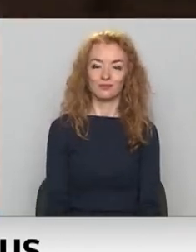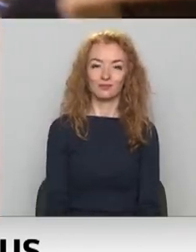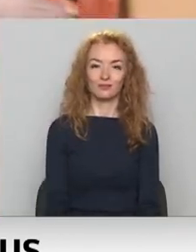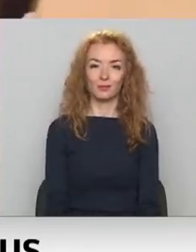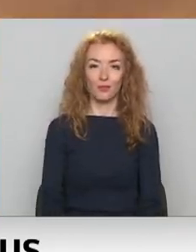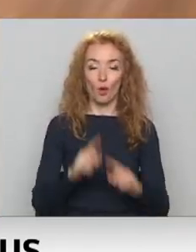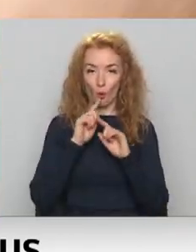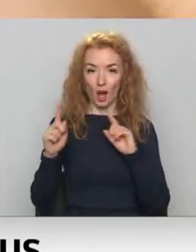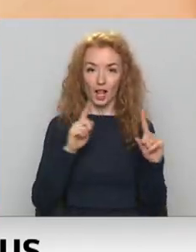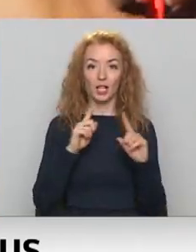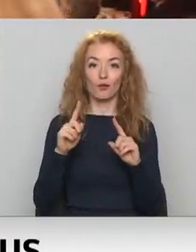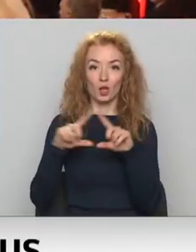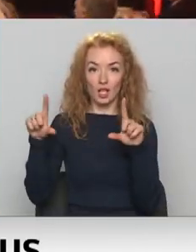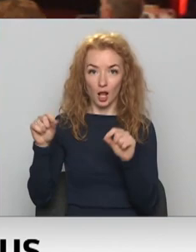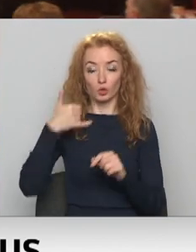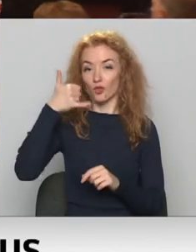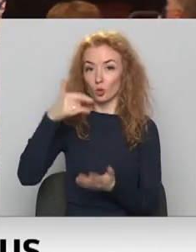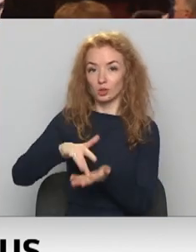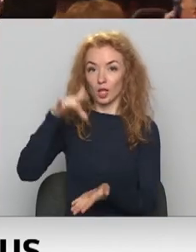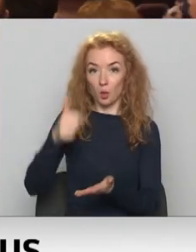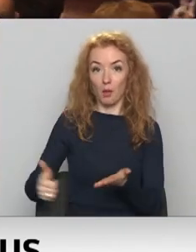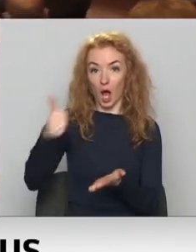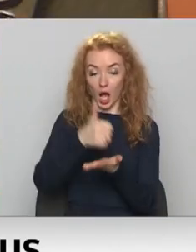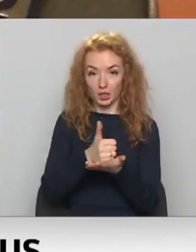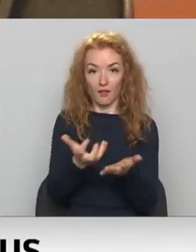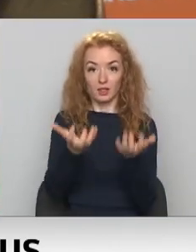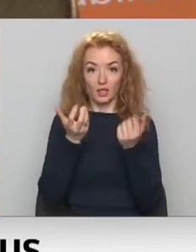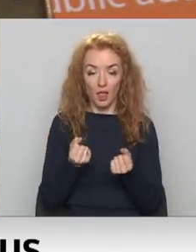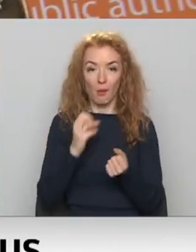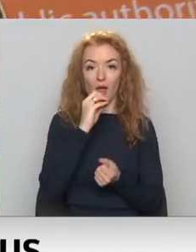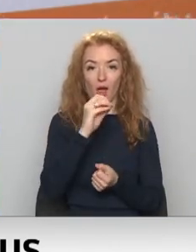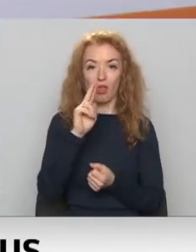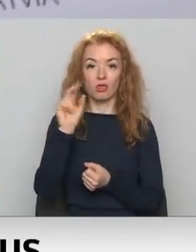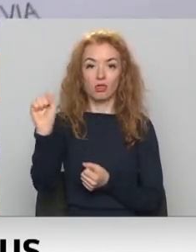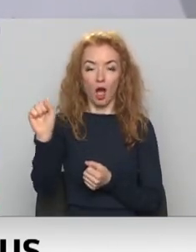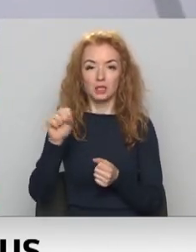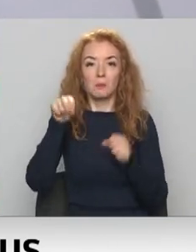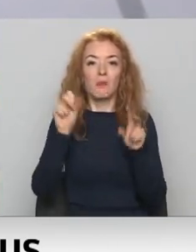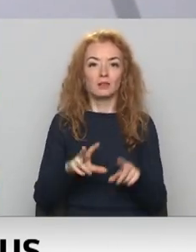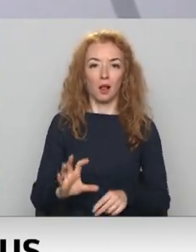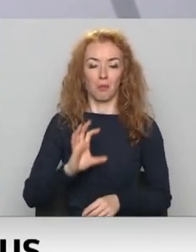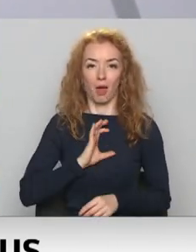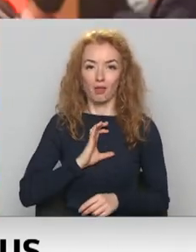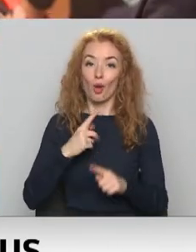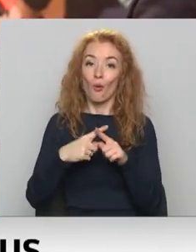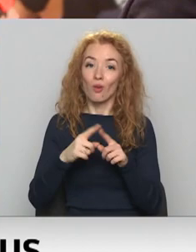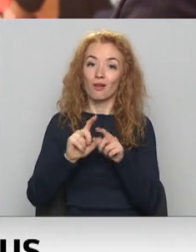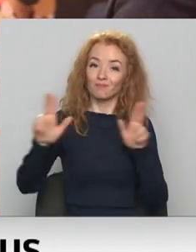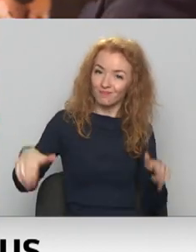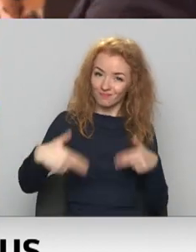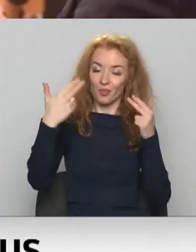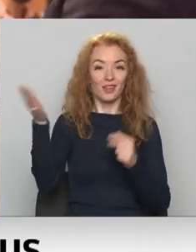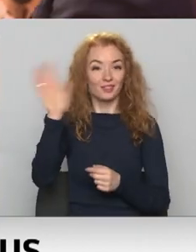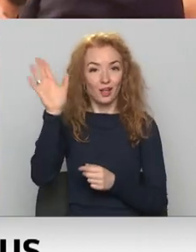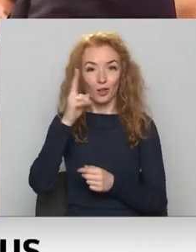Operatīvo dienestu zvanu centru pārstāvi saņēma īpašas ENA goda medaļas un attālinātu apsveikumu no Eiropas